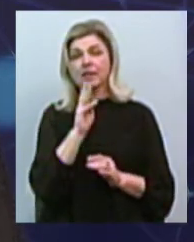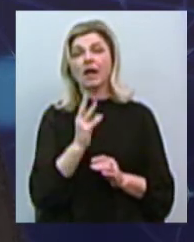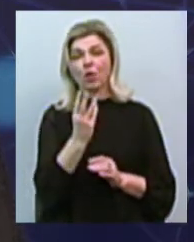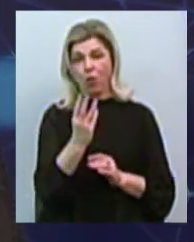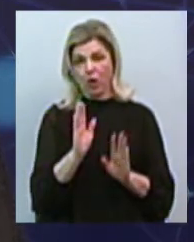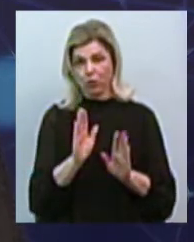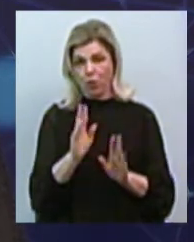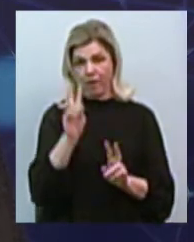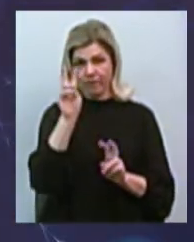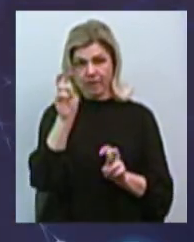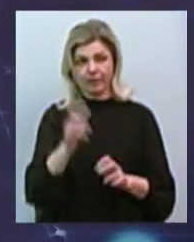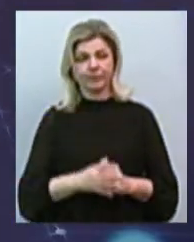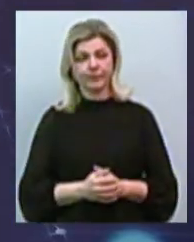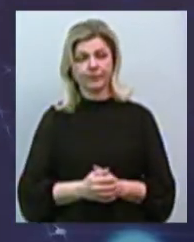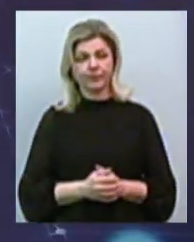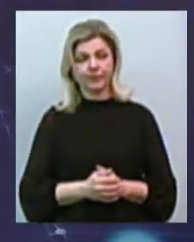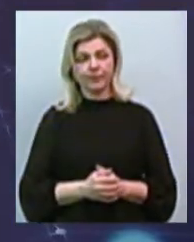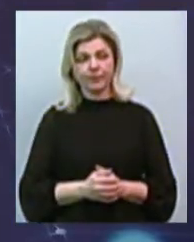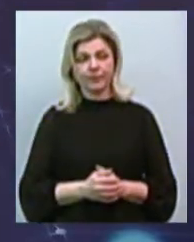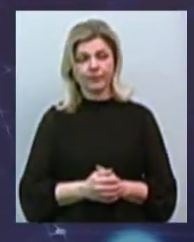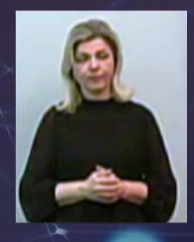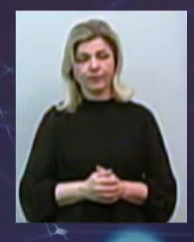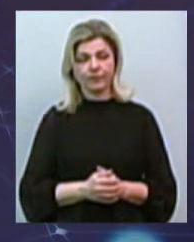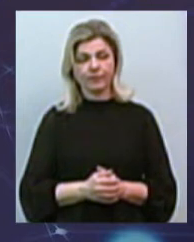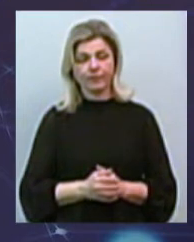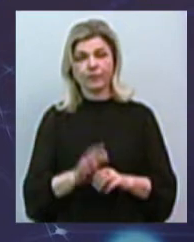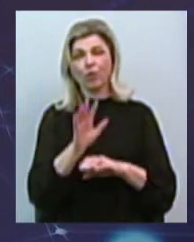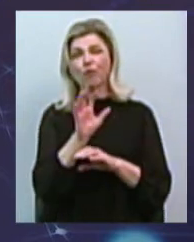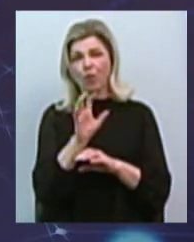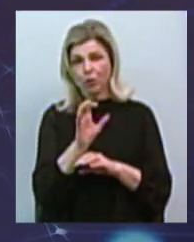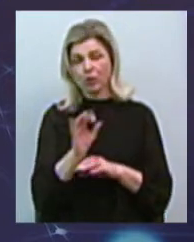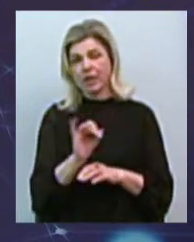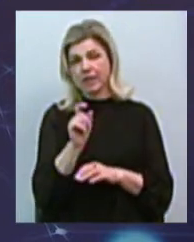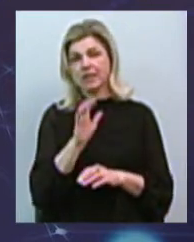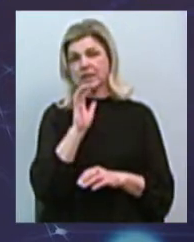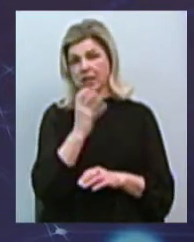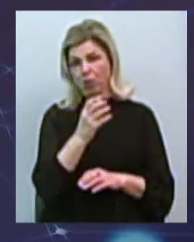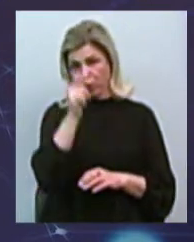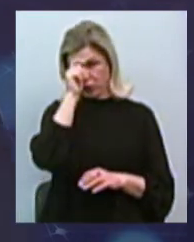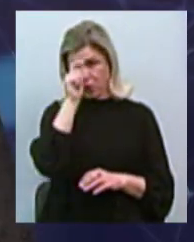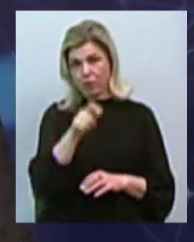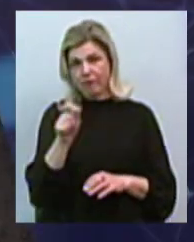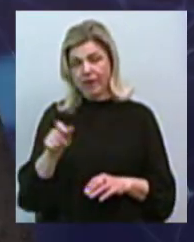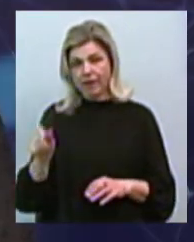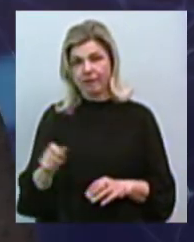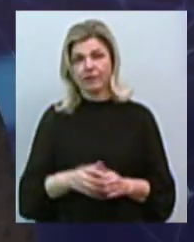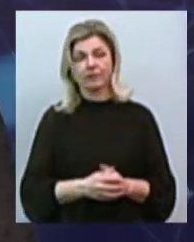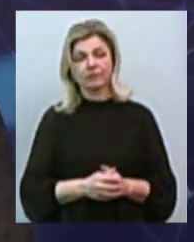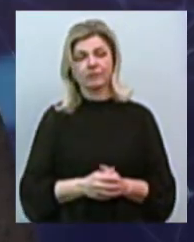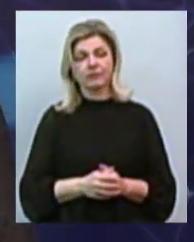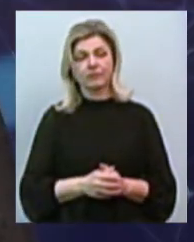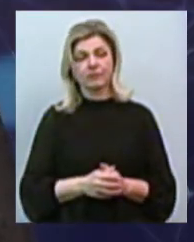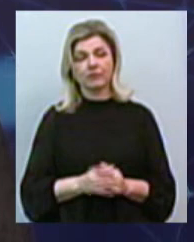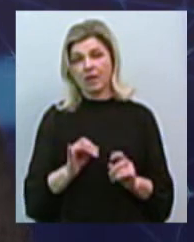що там… На ютубі сторінки є. Так, фотографії серйозних чоловіків і